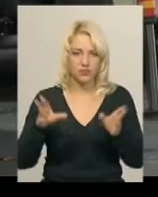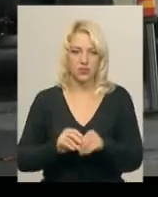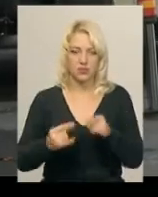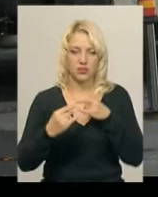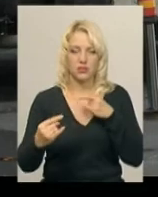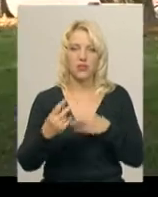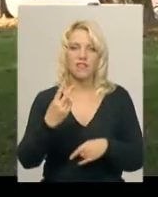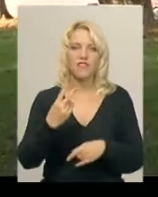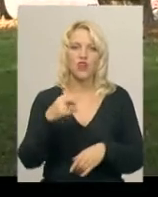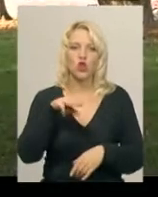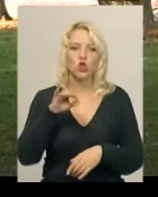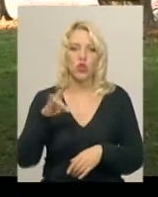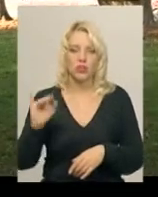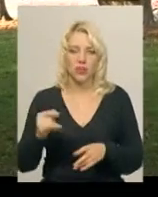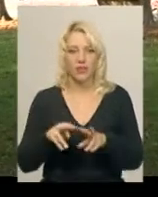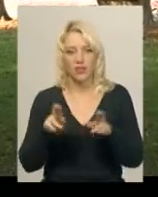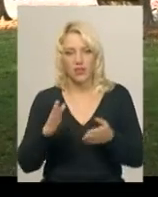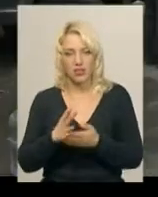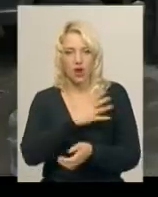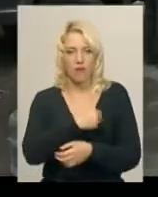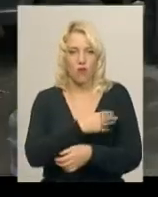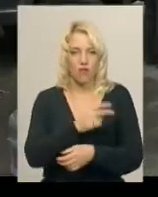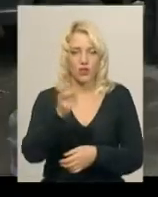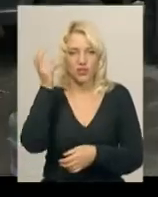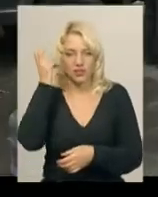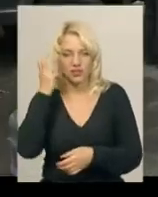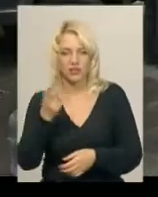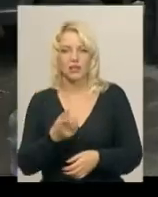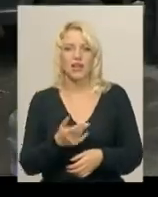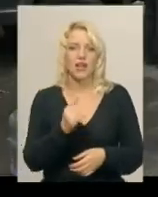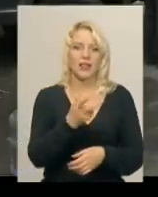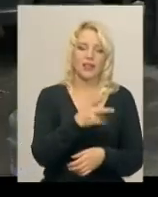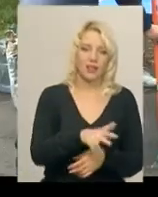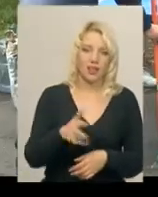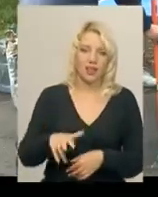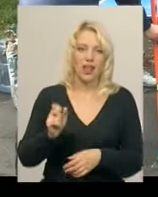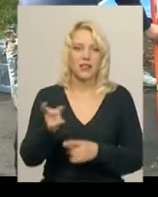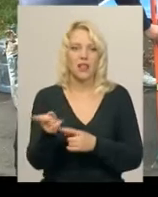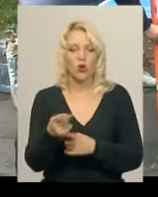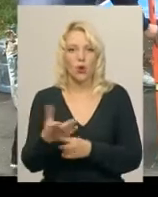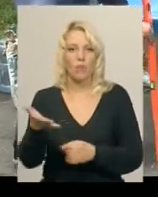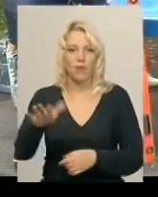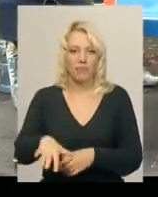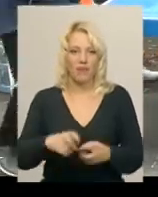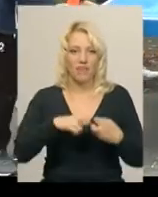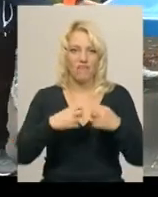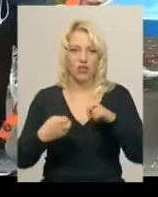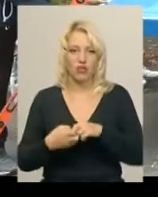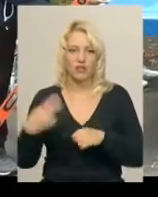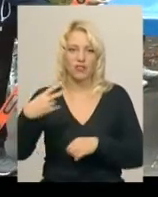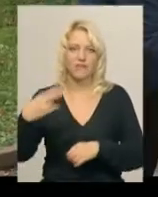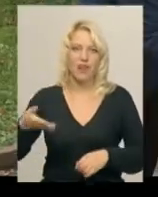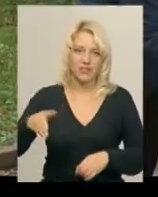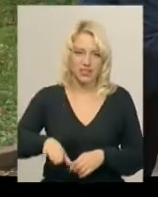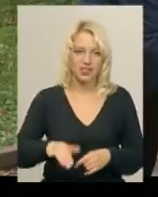Дорошенко, подібні столи є у Києві та Львові по три штуки, у Зернополі п'ять. Найбільше тенісних столів у Івано-Франківську – 20 штук. До 15